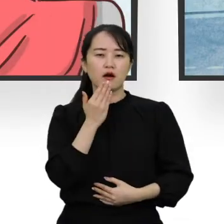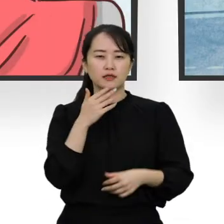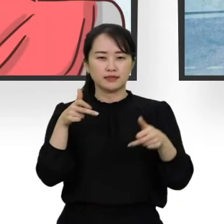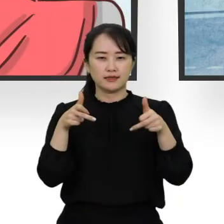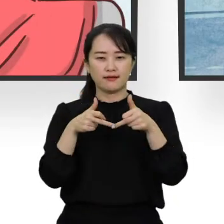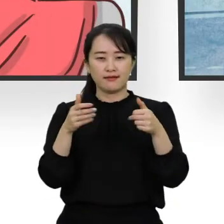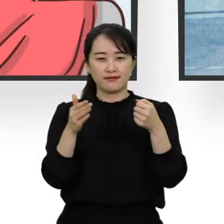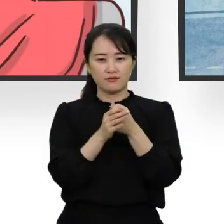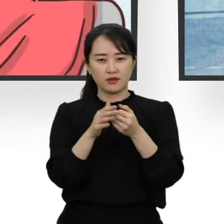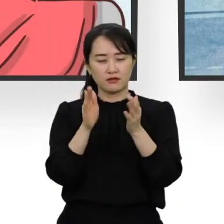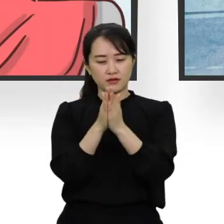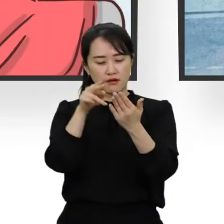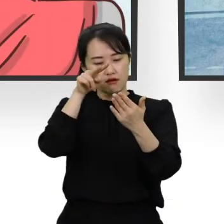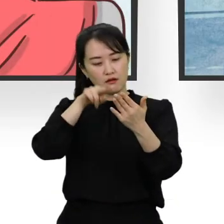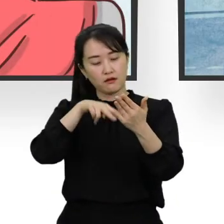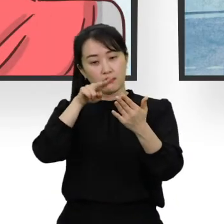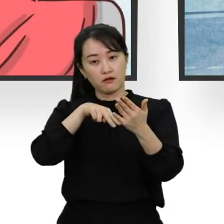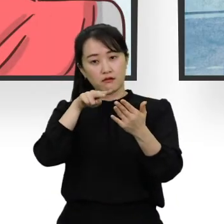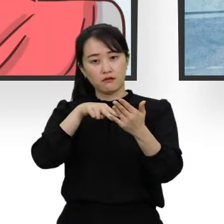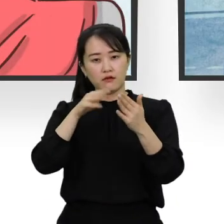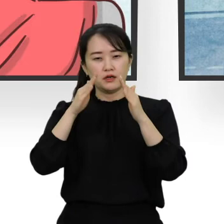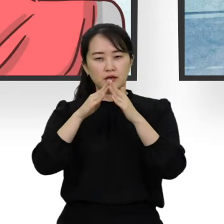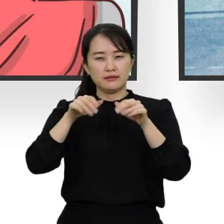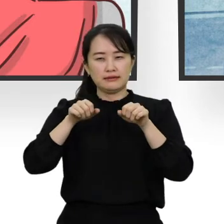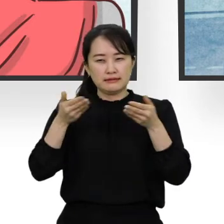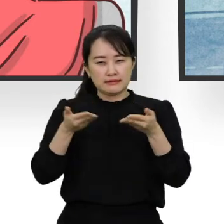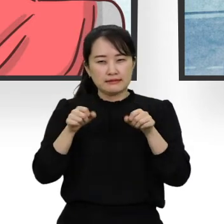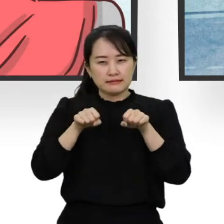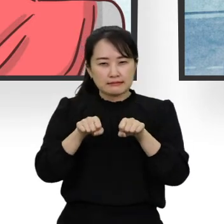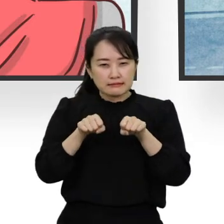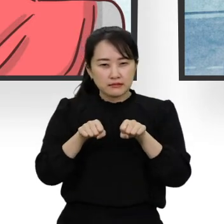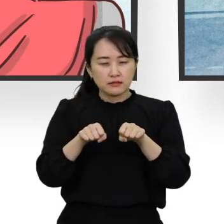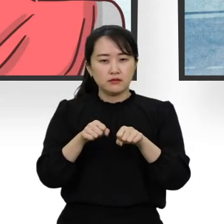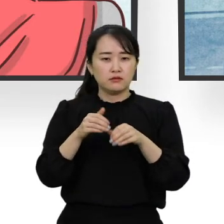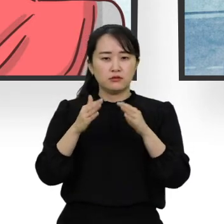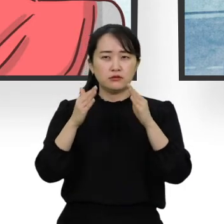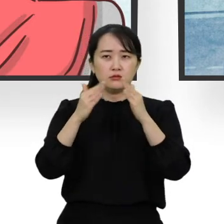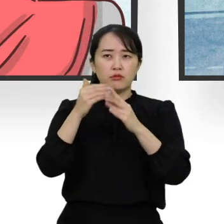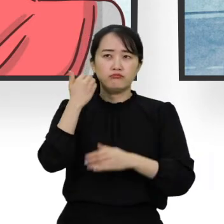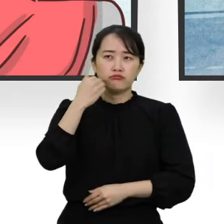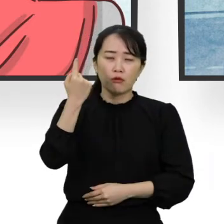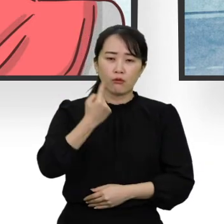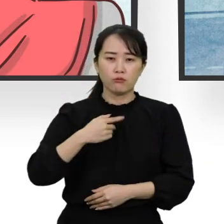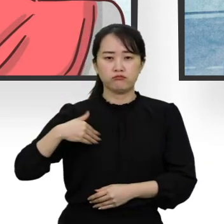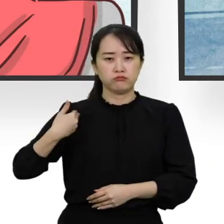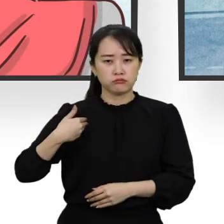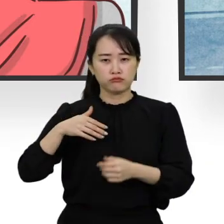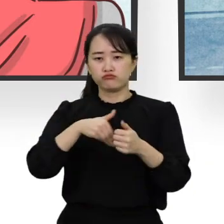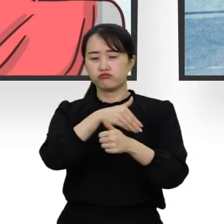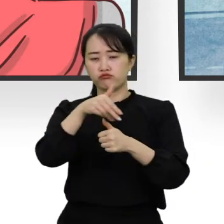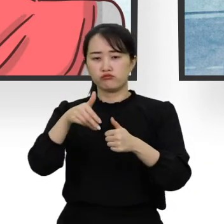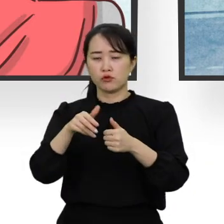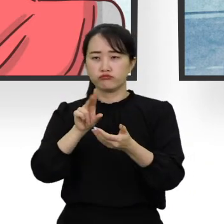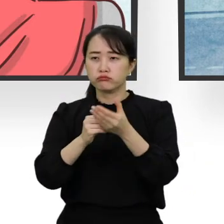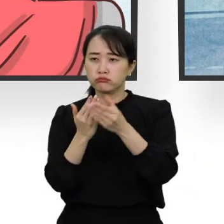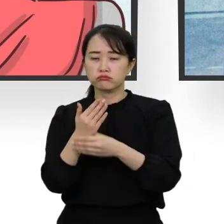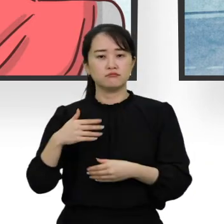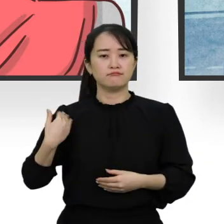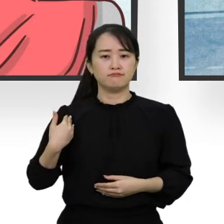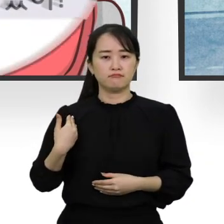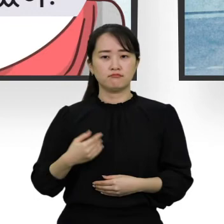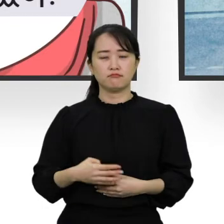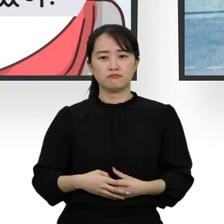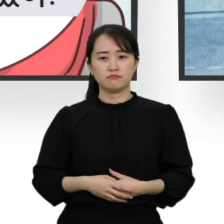있어 차그릴 거나 집안일에 집중할 때면 집에 누가 왔는지, 주변에 무슨 일이 일어나고 있는지 모를 때가 종종 있습니다.